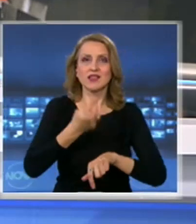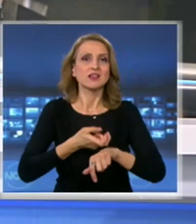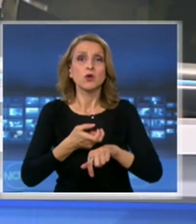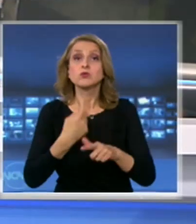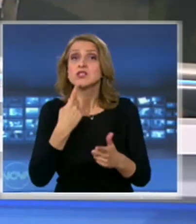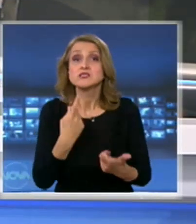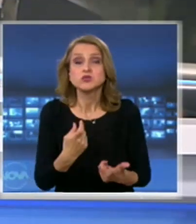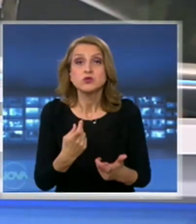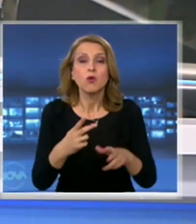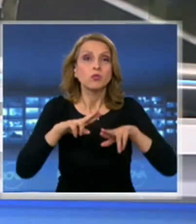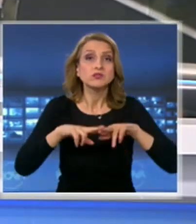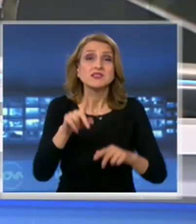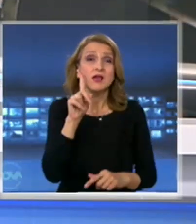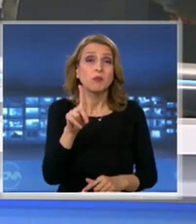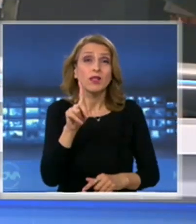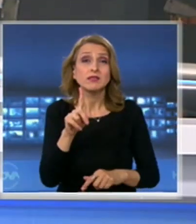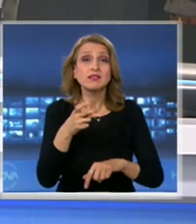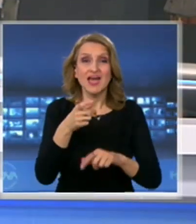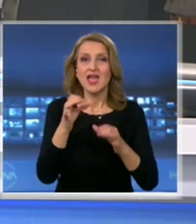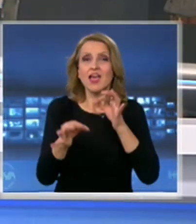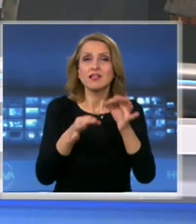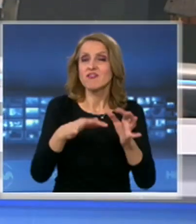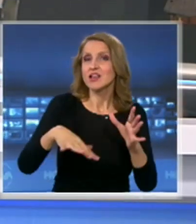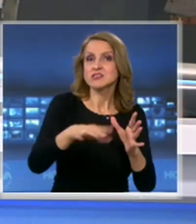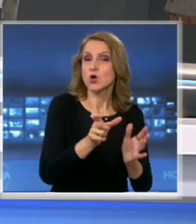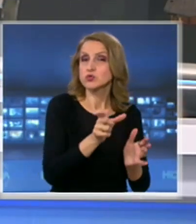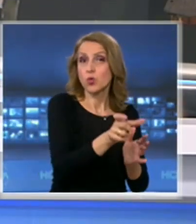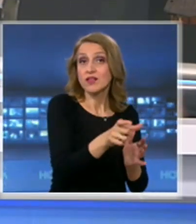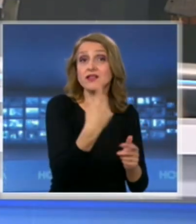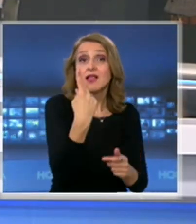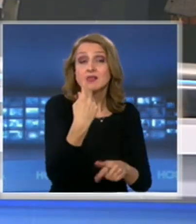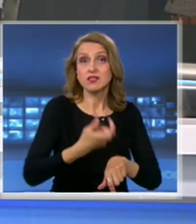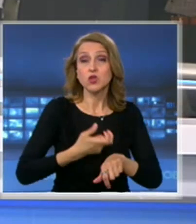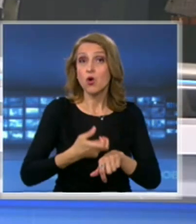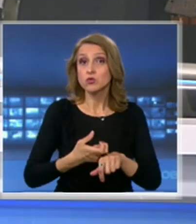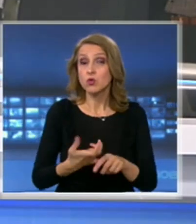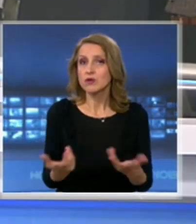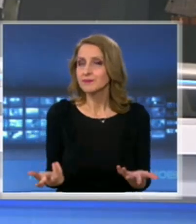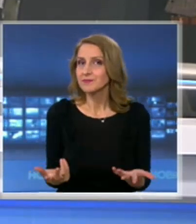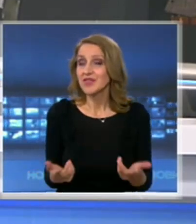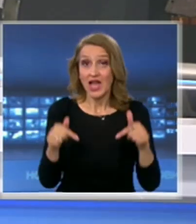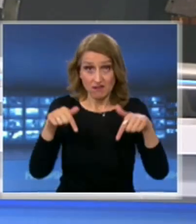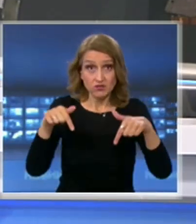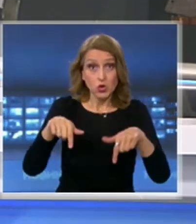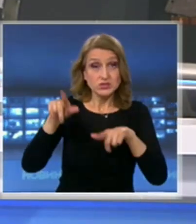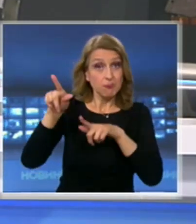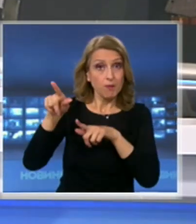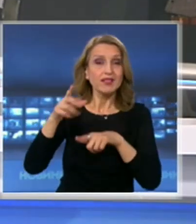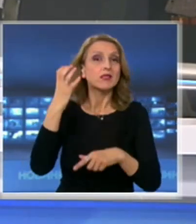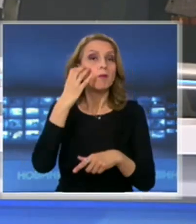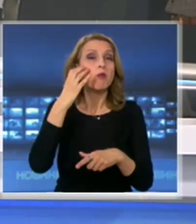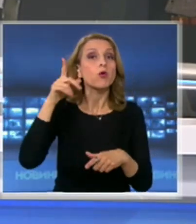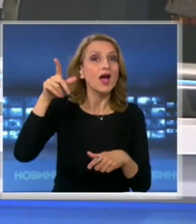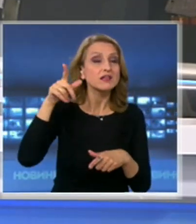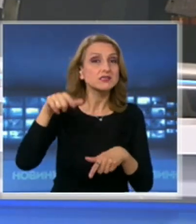е останало да работи само един лекар. Седем медици са заразени. А в този час предспешното приемно отделение на бургарската болница се